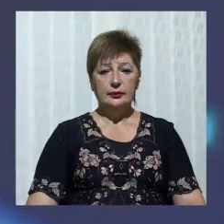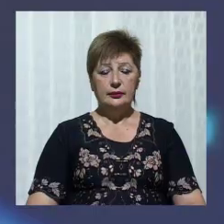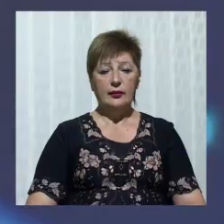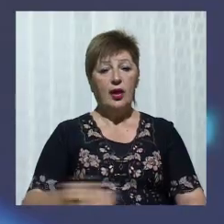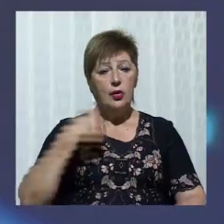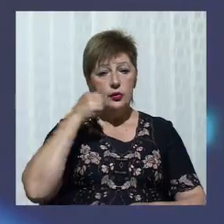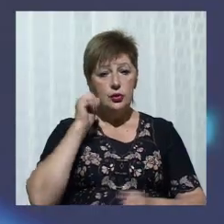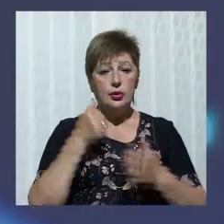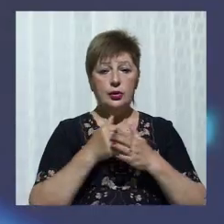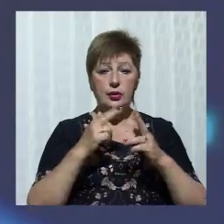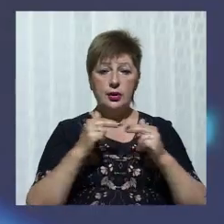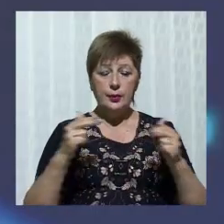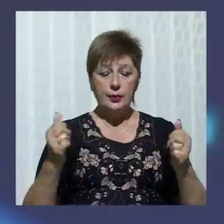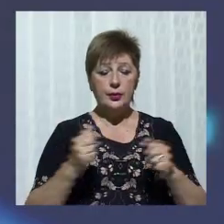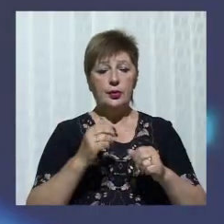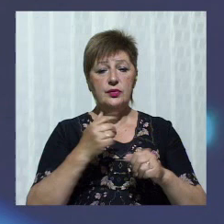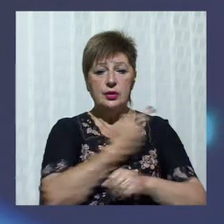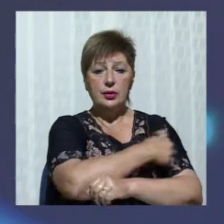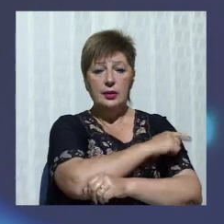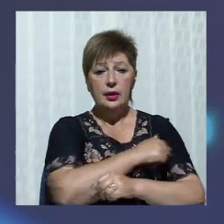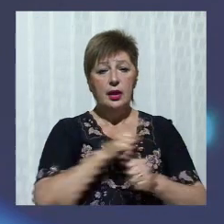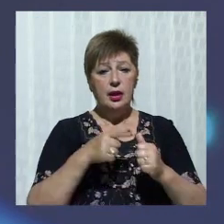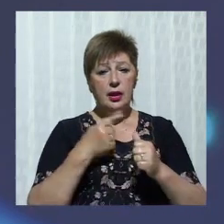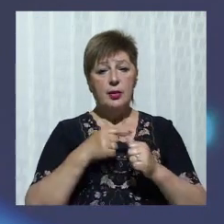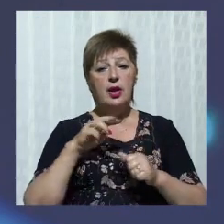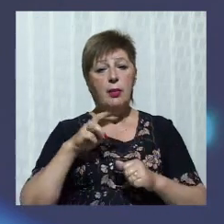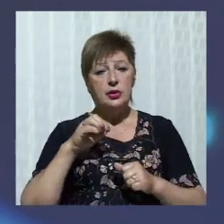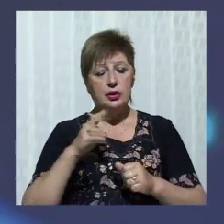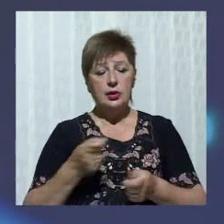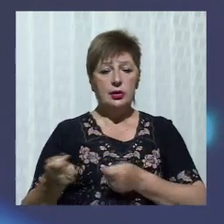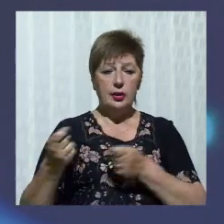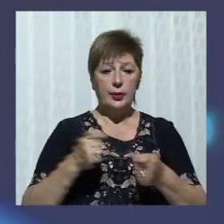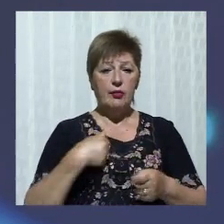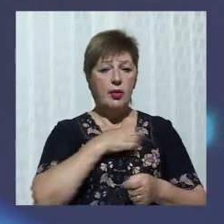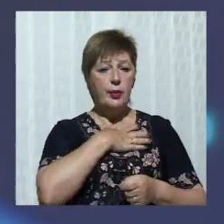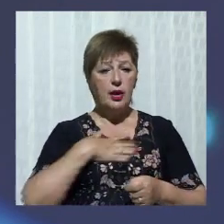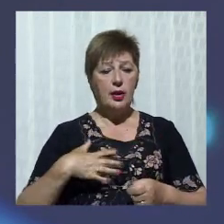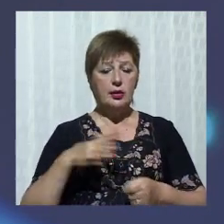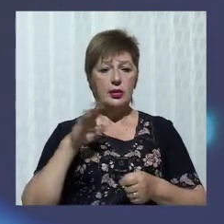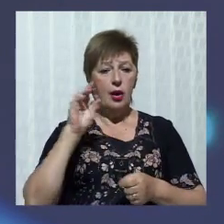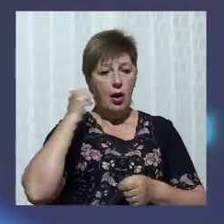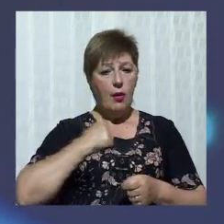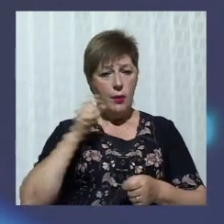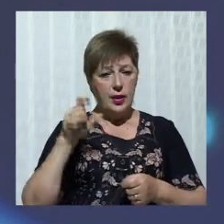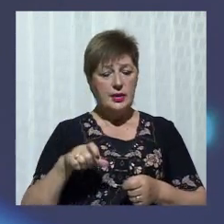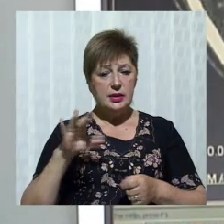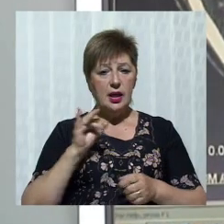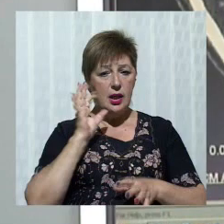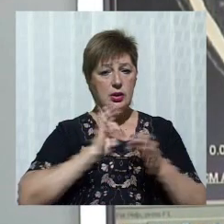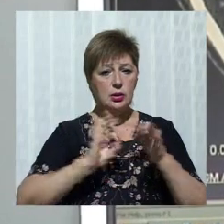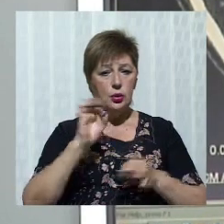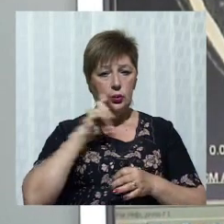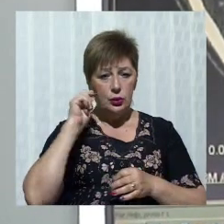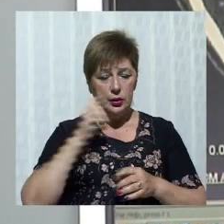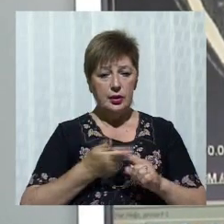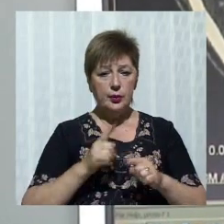Учора до Дніпровської клінічної лікарні імені Мечникова доправили пораненого бійця зі сходу України. Про це повідомив головний лікар